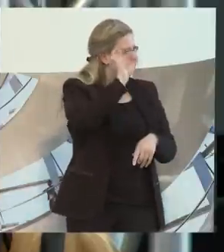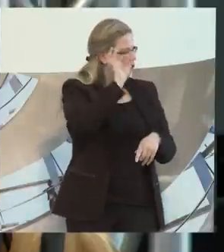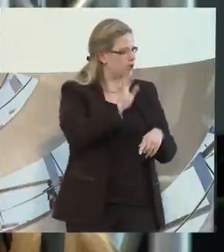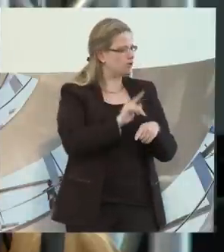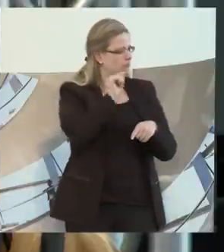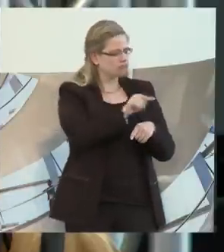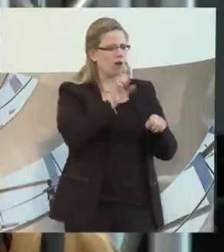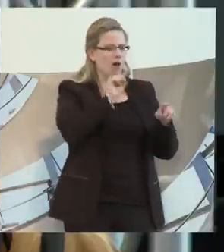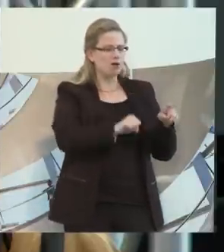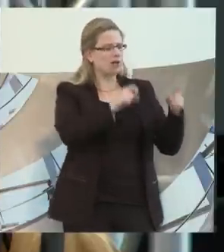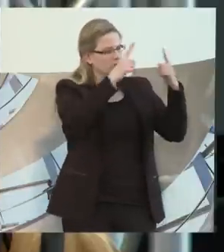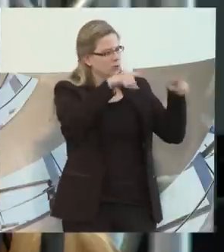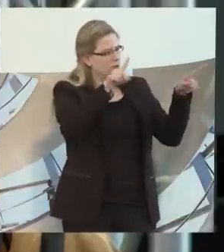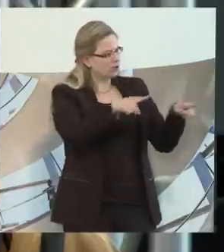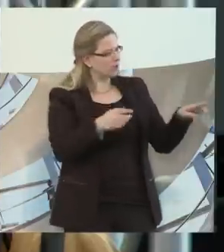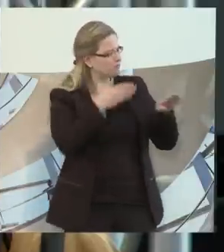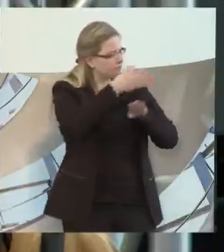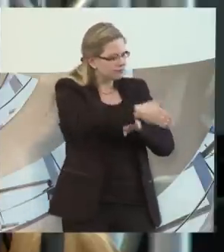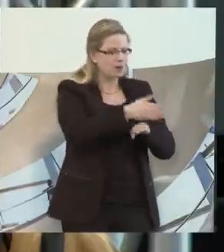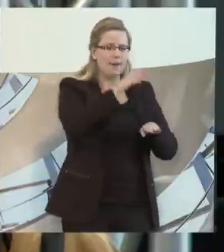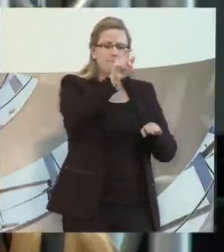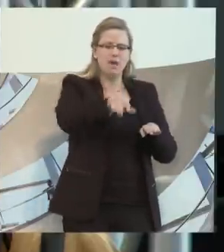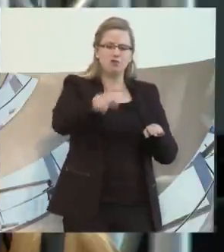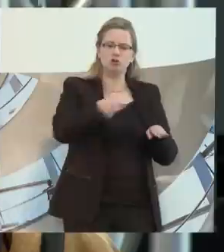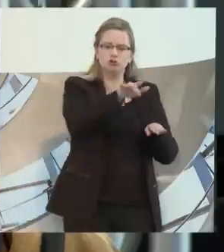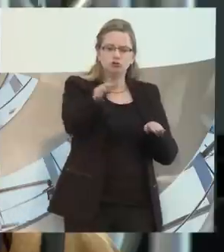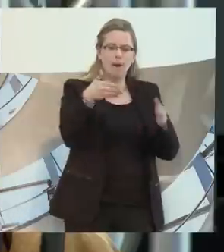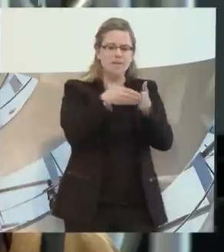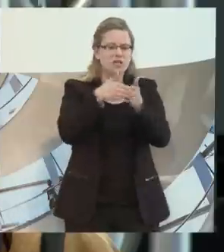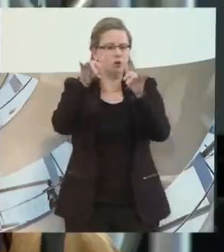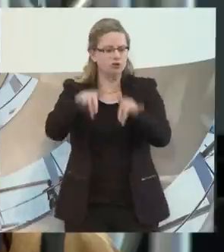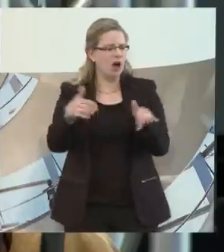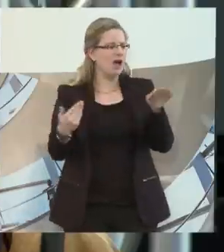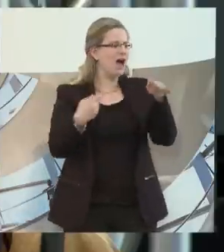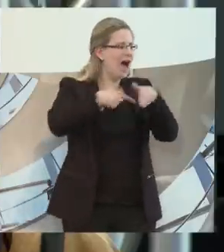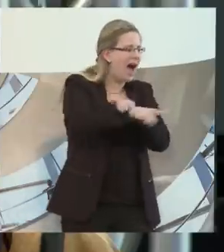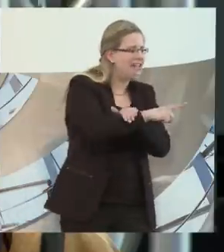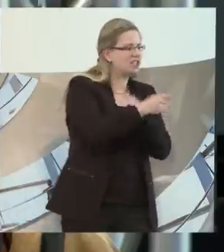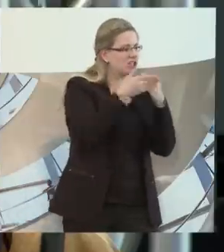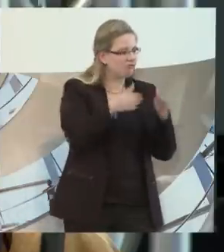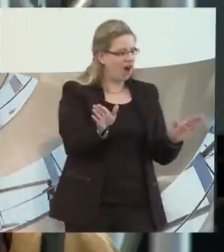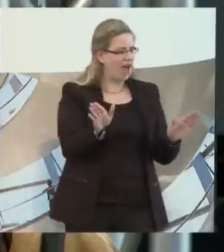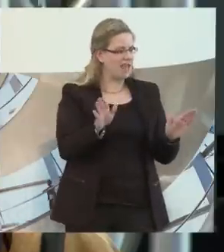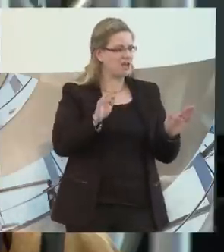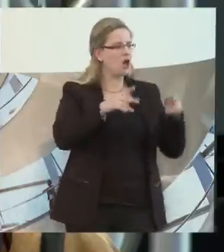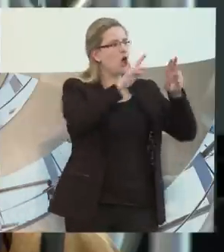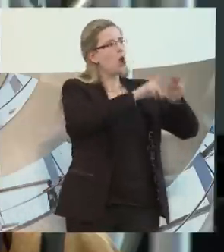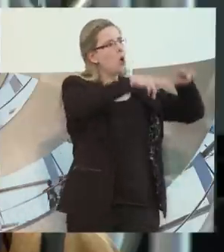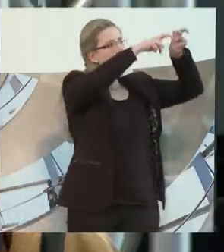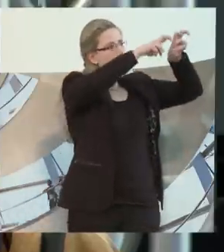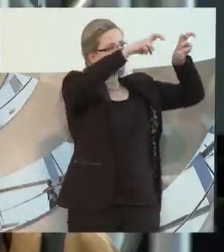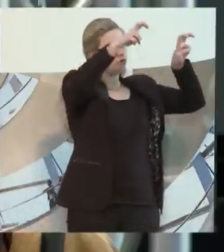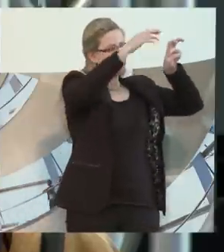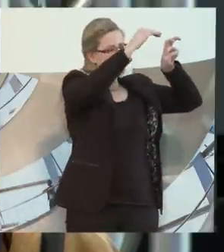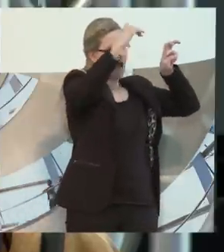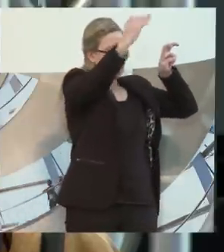anbieten können. Die Menschen mit Behinderung bekommen freien Eintritt, Rollstuhlplätze sind unbegrenzt. Gut, wer eine Begleitperson